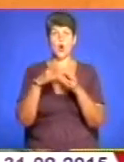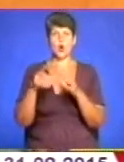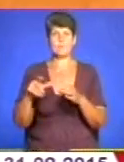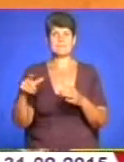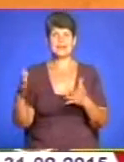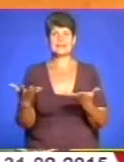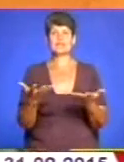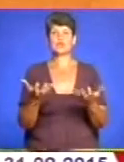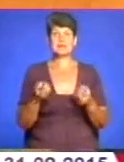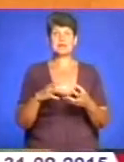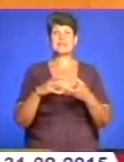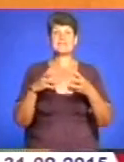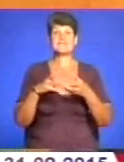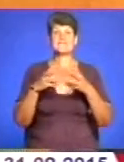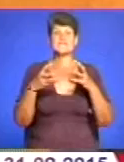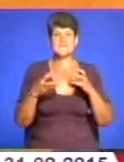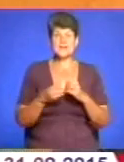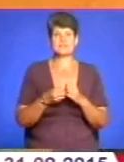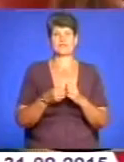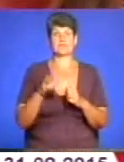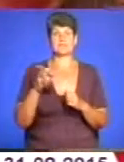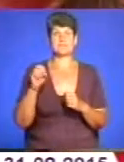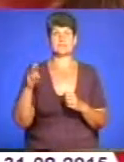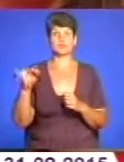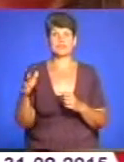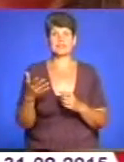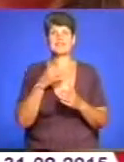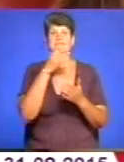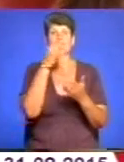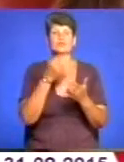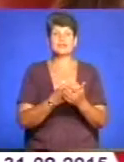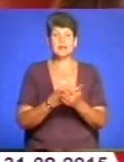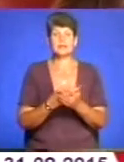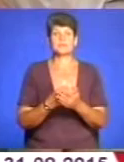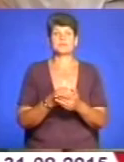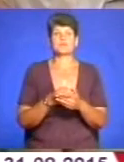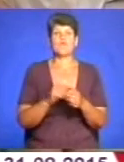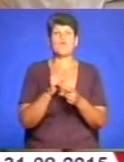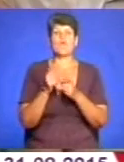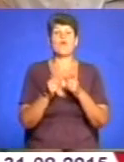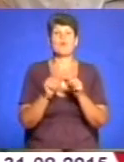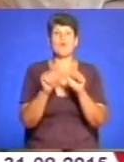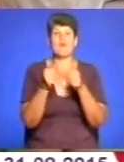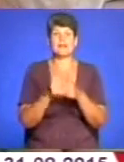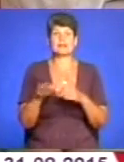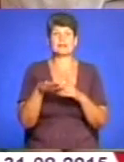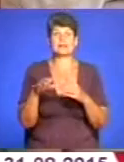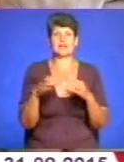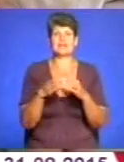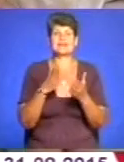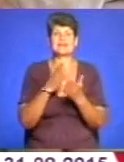отримали висновки, методичні висновки, котрі відповідають критеріям формуванням територіальних громад, є